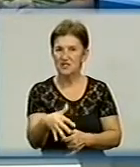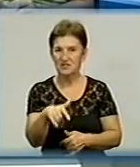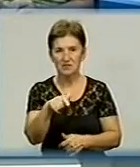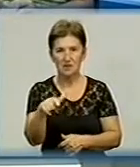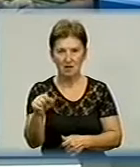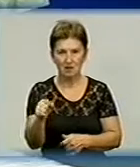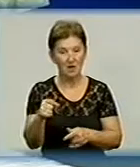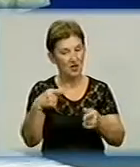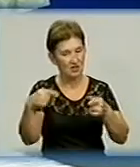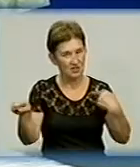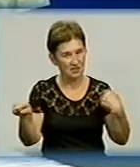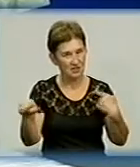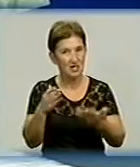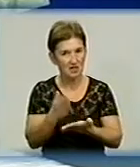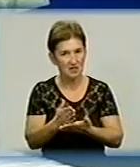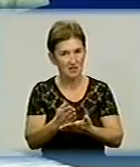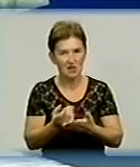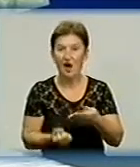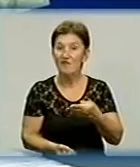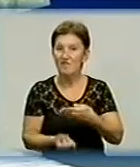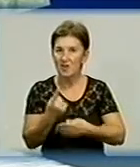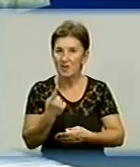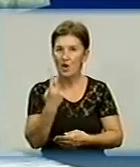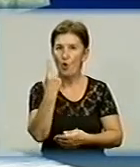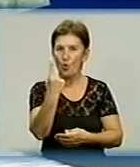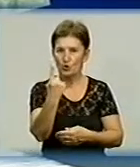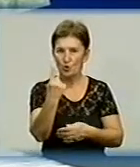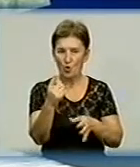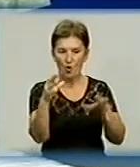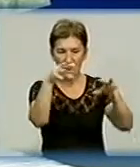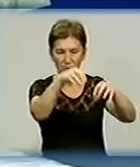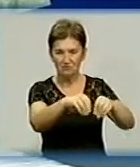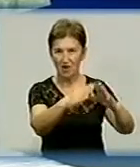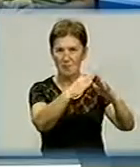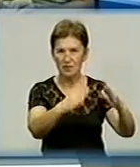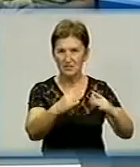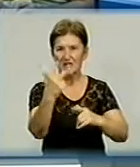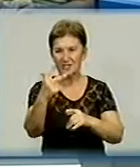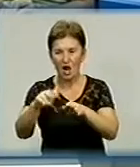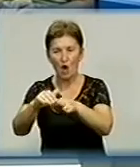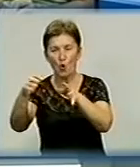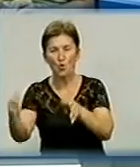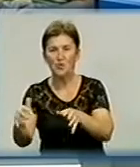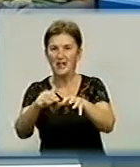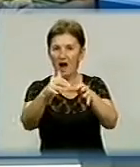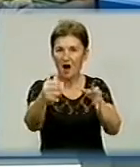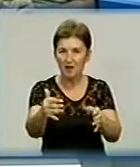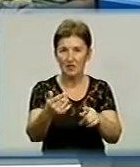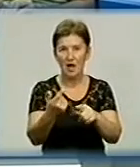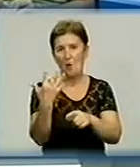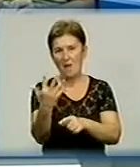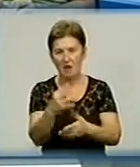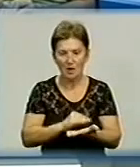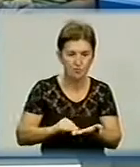Різниця є. І виявили при цьому одне поселення, 3 нових кургана і 5 курганів, які повторно обстежили.